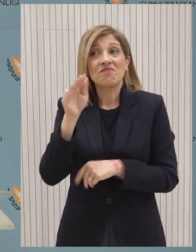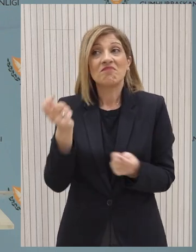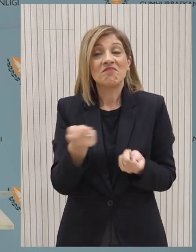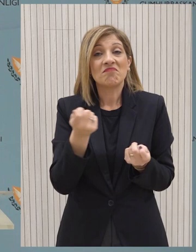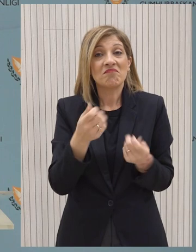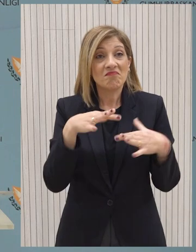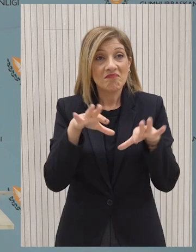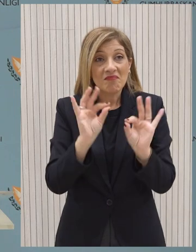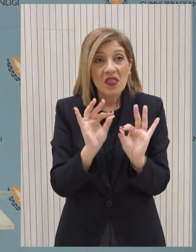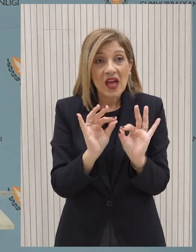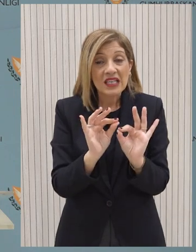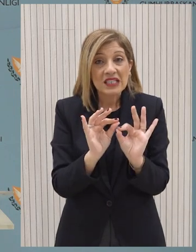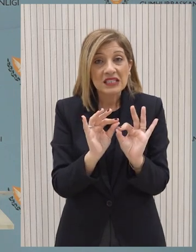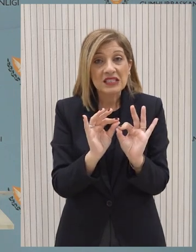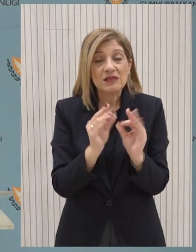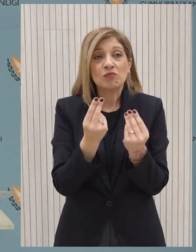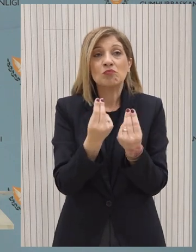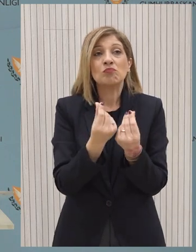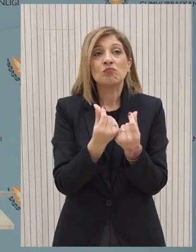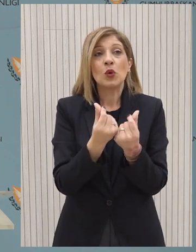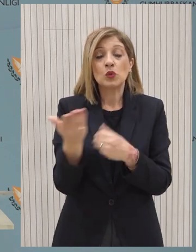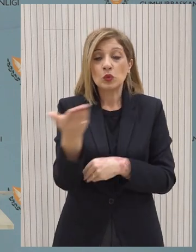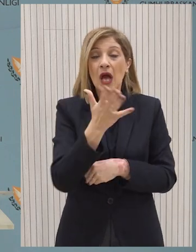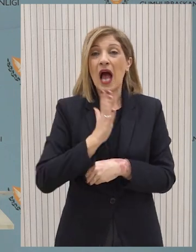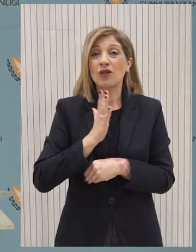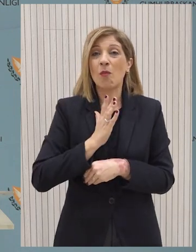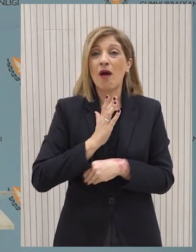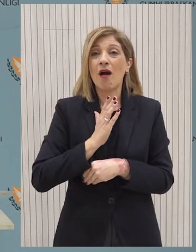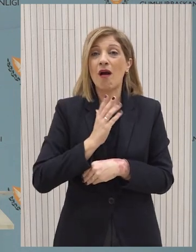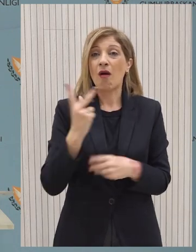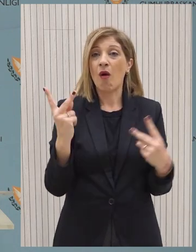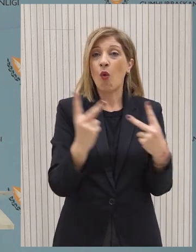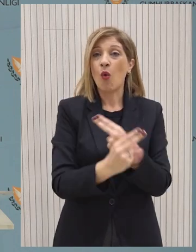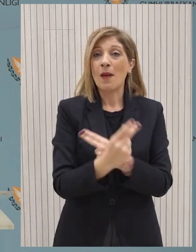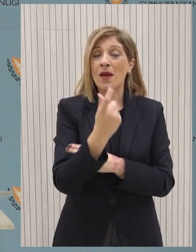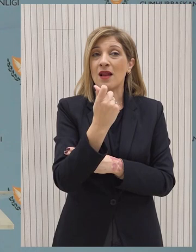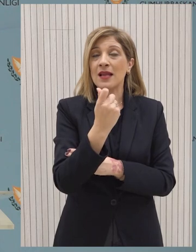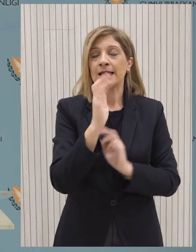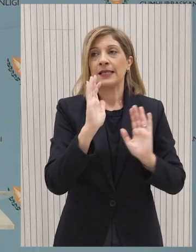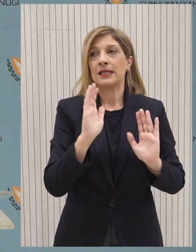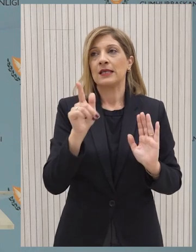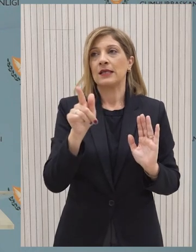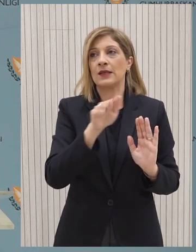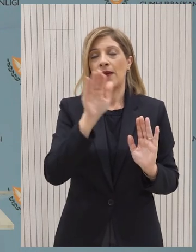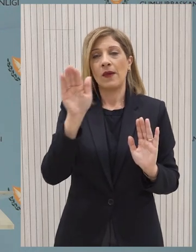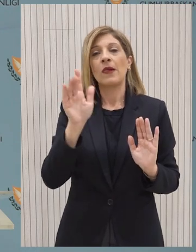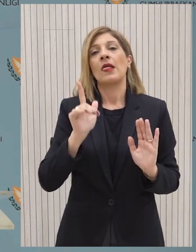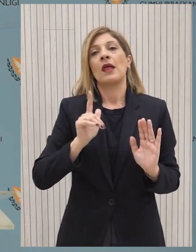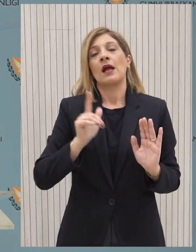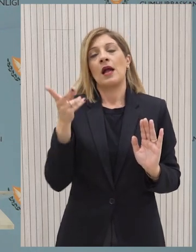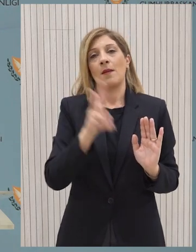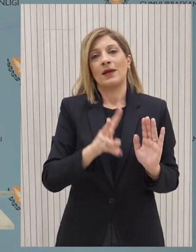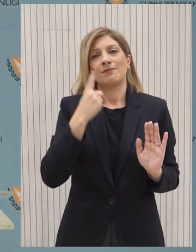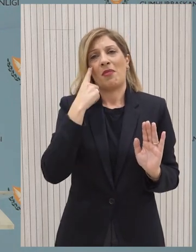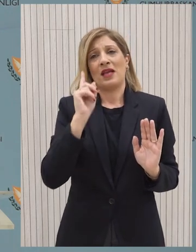ξεκινήσει η αποζημίωση προς τους κουρεμένους καταφέτες. Αντιλαμβάνεστε ότι αυτό δεν περίμενε ο πρόεδρος της Δημοκρατίας στην